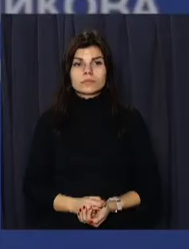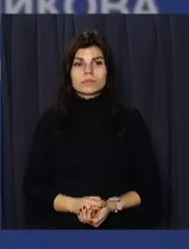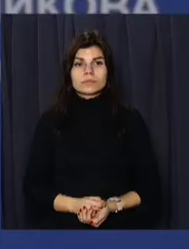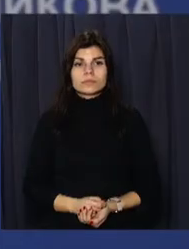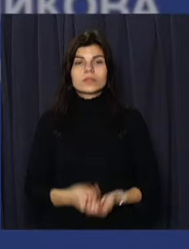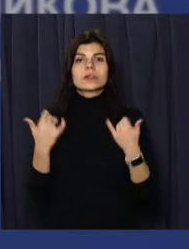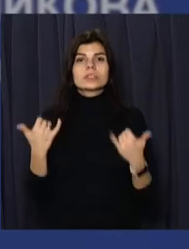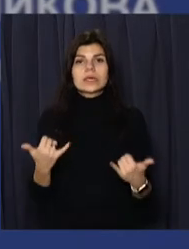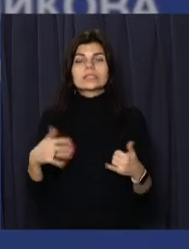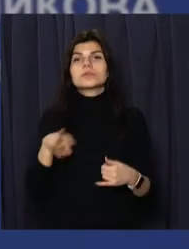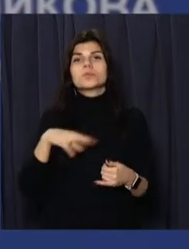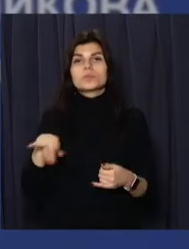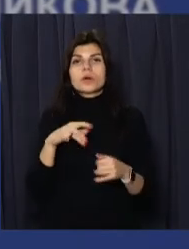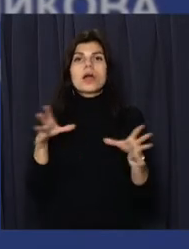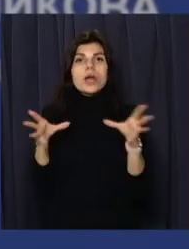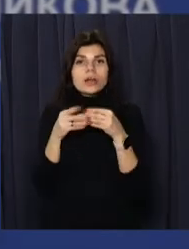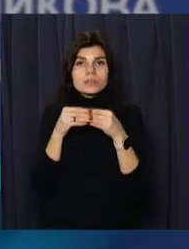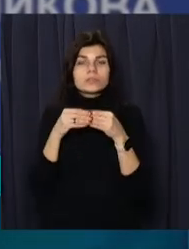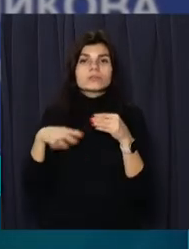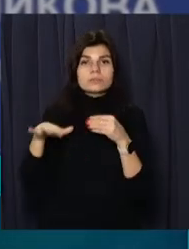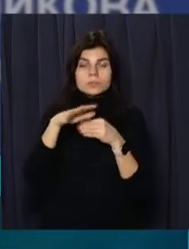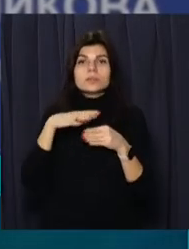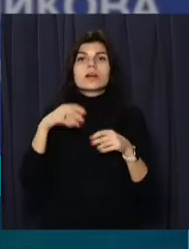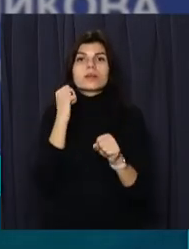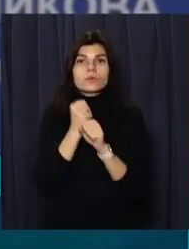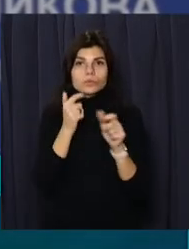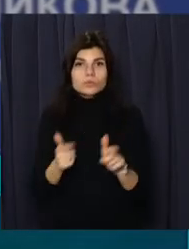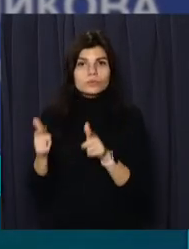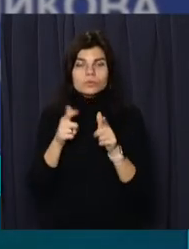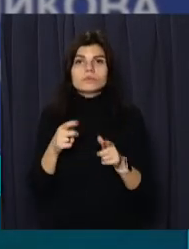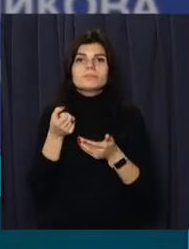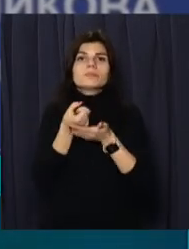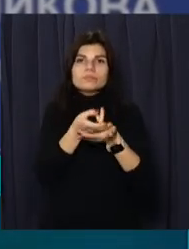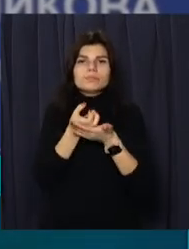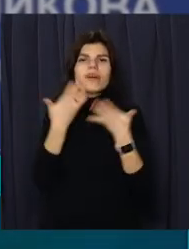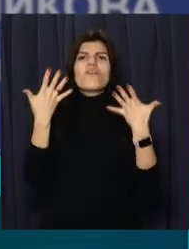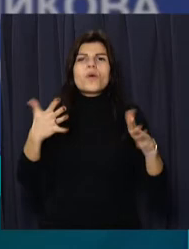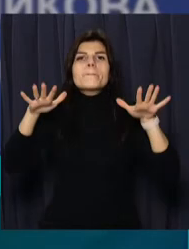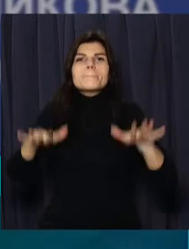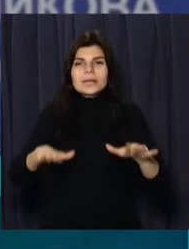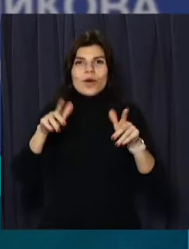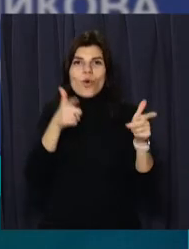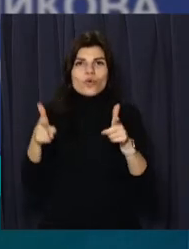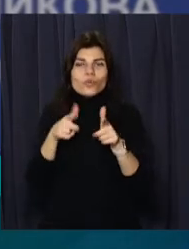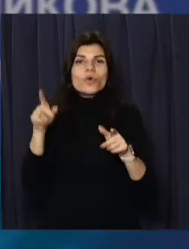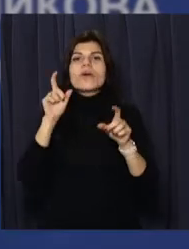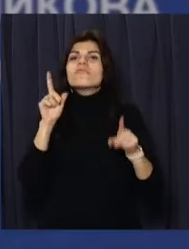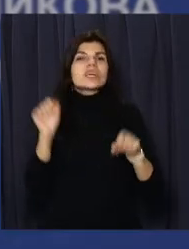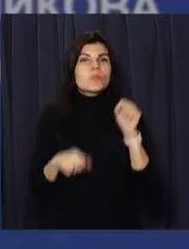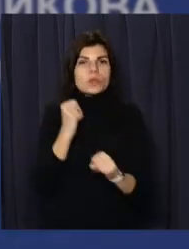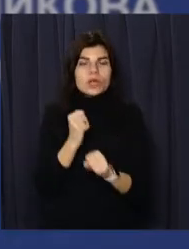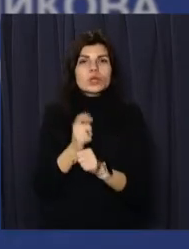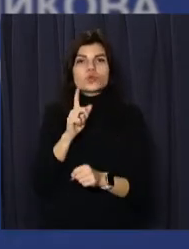Зараз ми разом з владою готуємо і госпітальну базу. Робимо все можливе, щоб людям